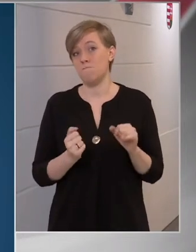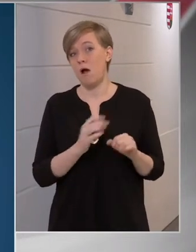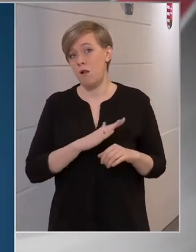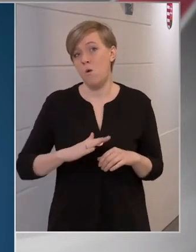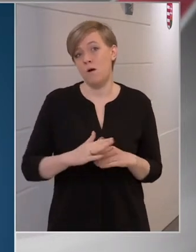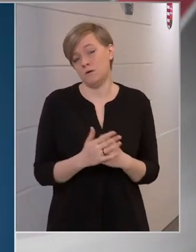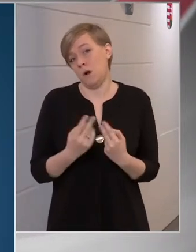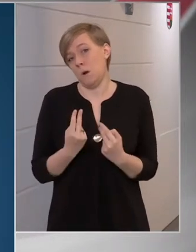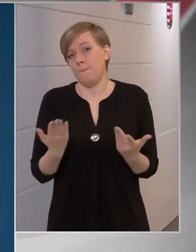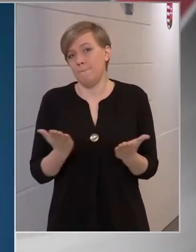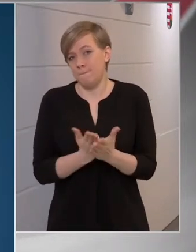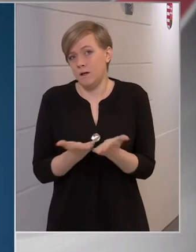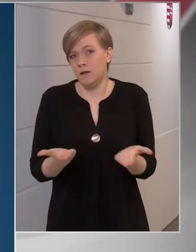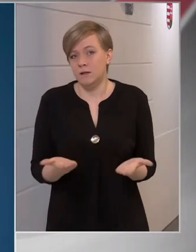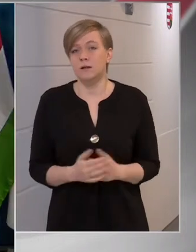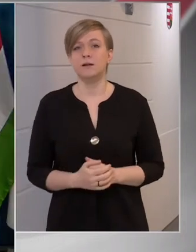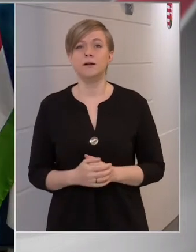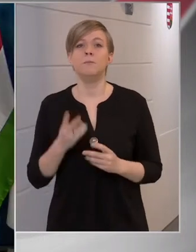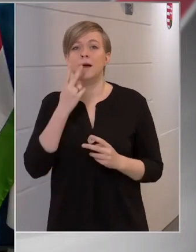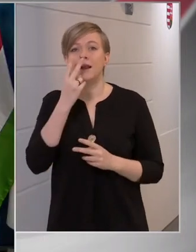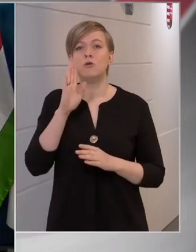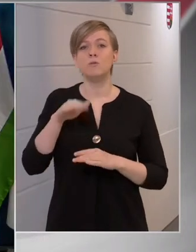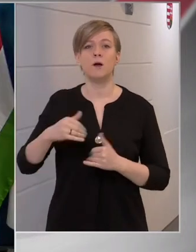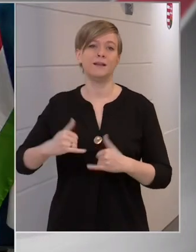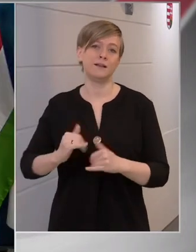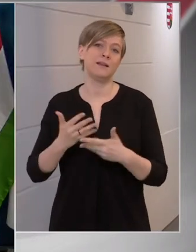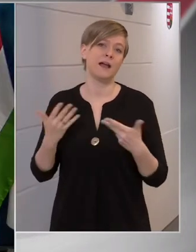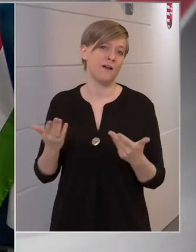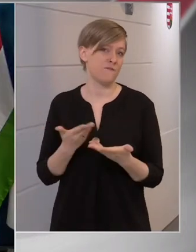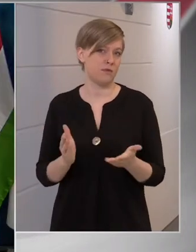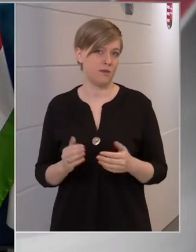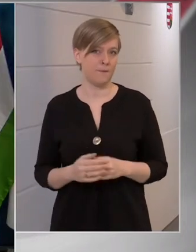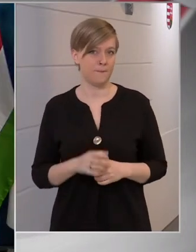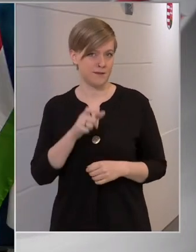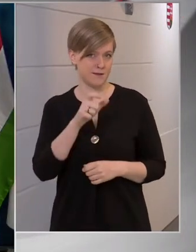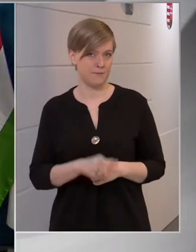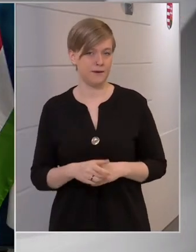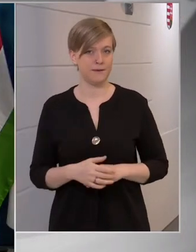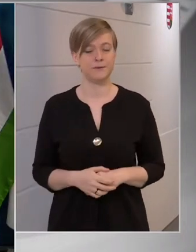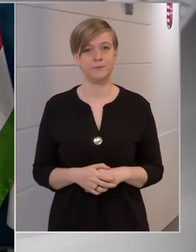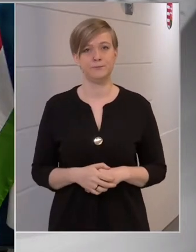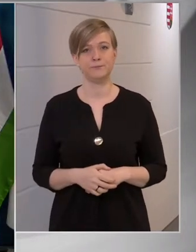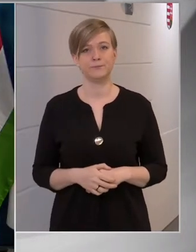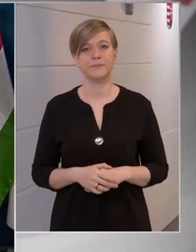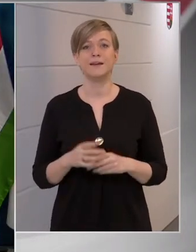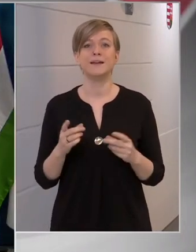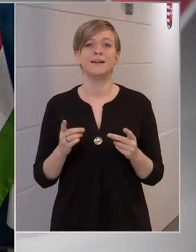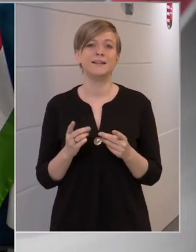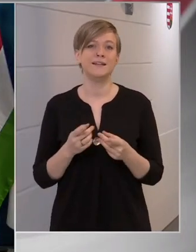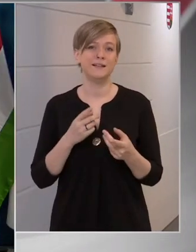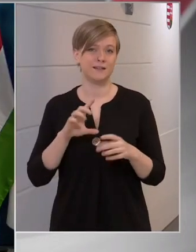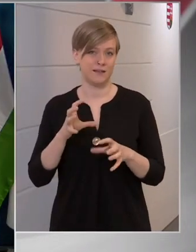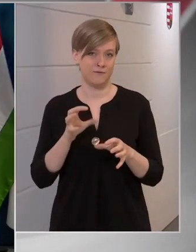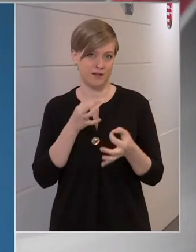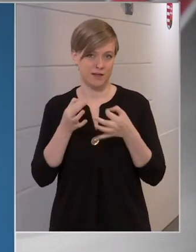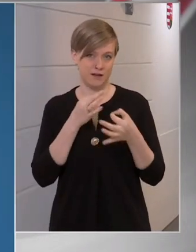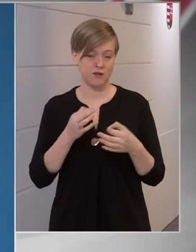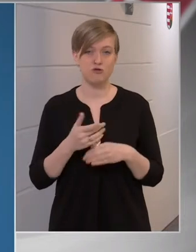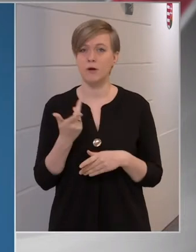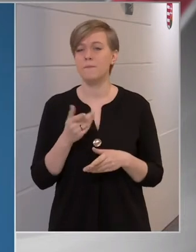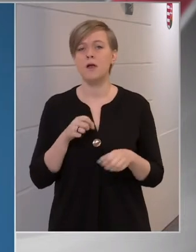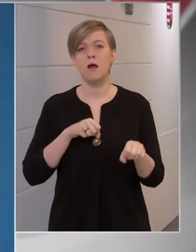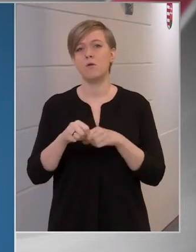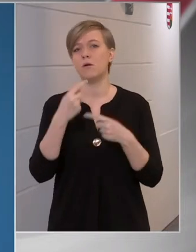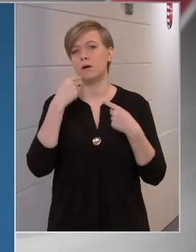de ezt meg fogjuk látni, hogy indítják-e az illető urat vagy sem. A Hír TV kérdései következnek. Mi a kormány